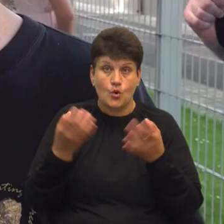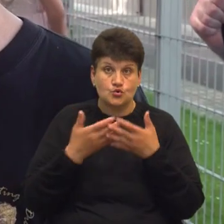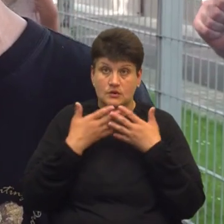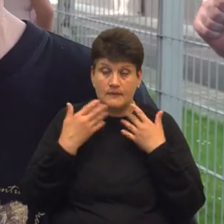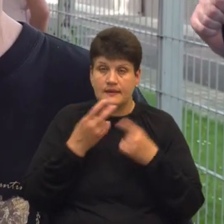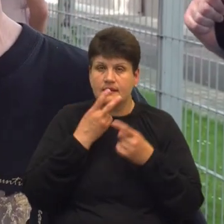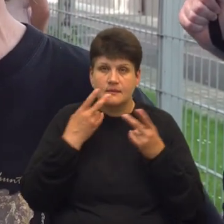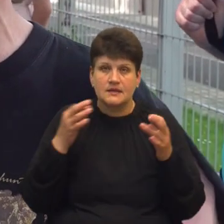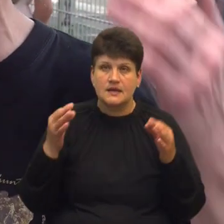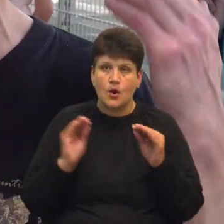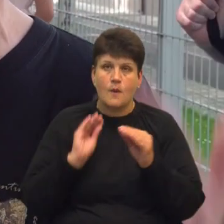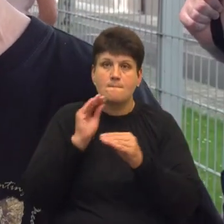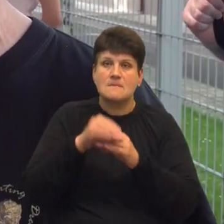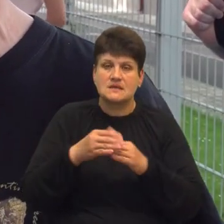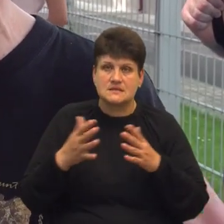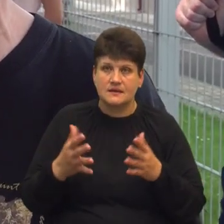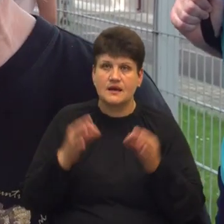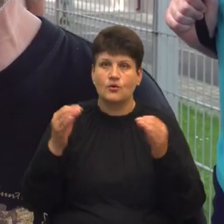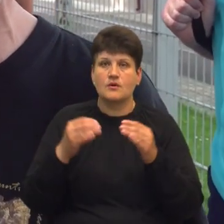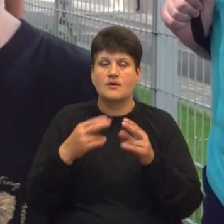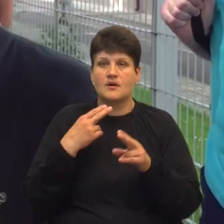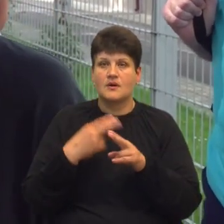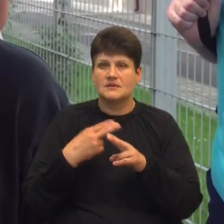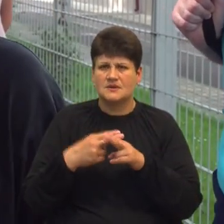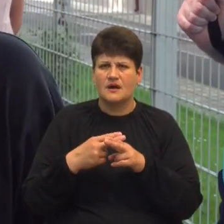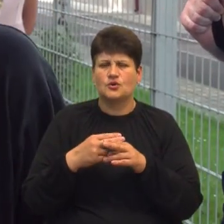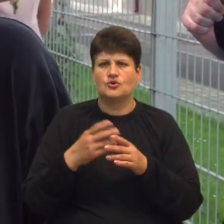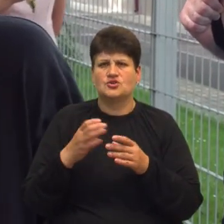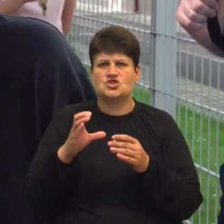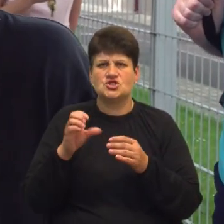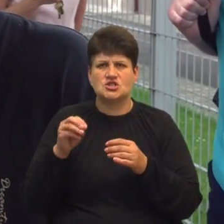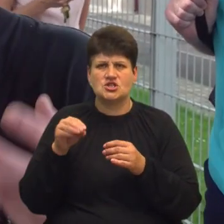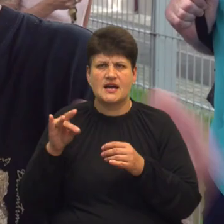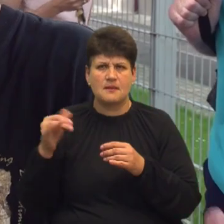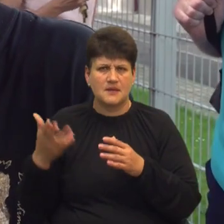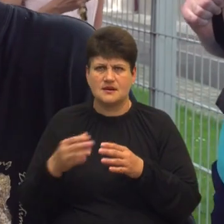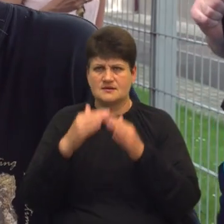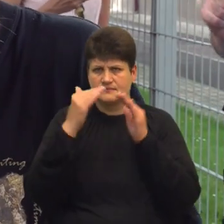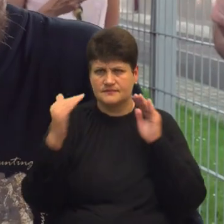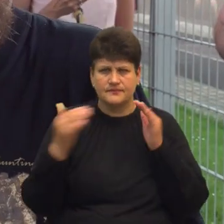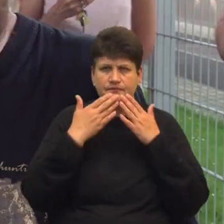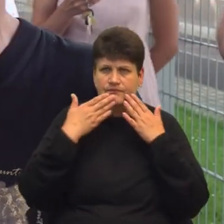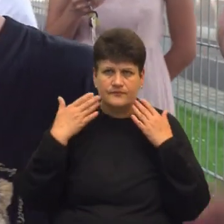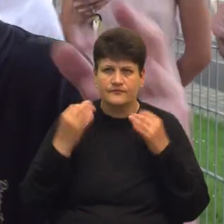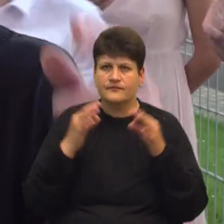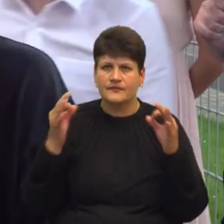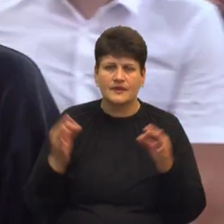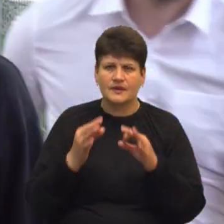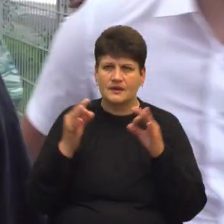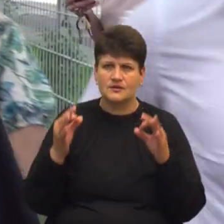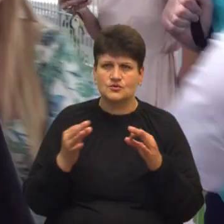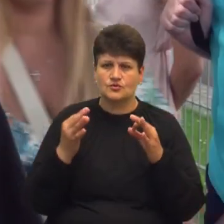Не бачимо ніякої мансарди, не бачимо ніякої бляхи, металочерепиці наверху, не бачимо ніяких люкарнів, як це